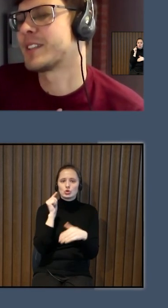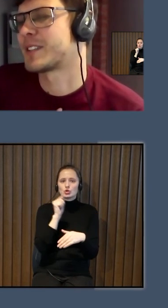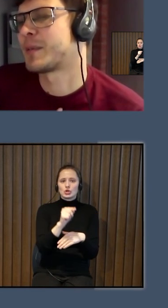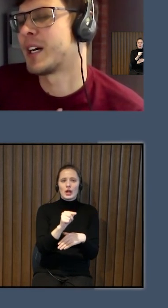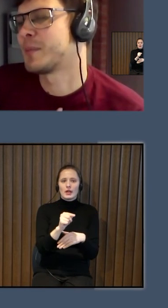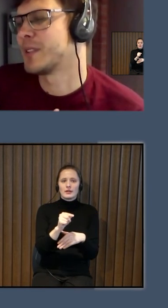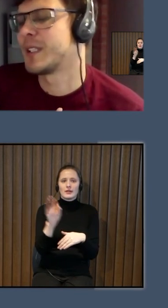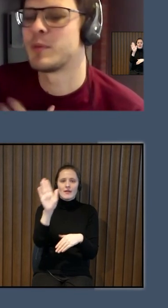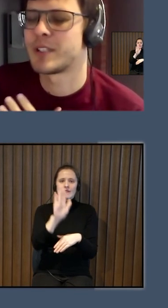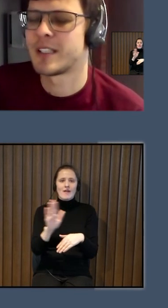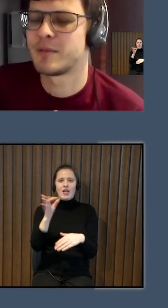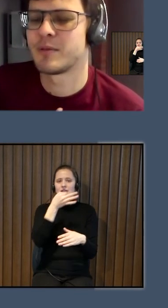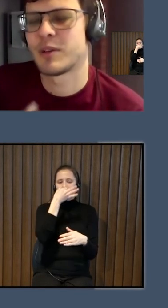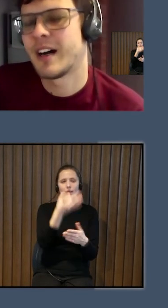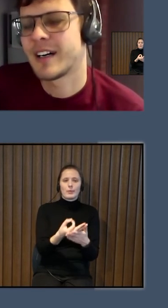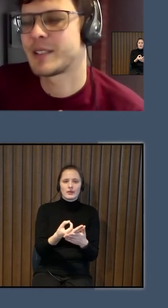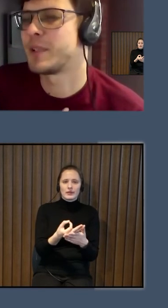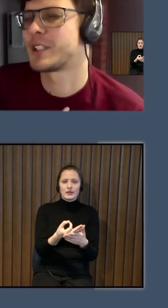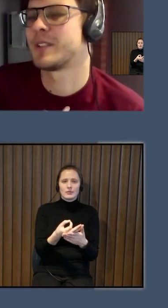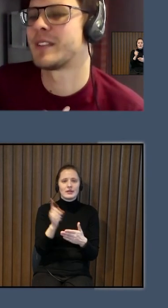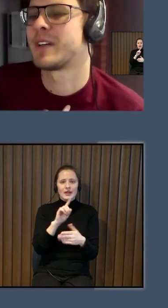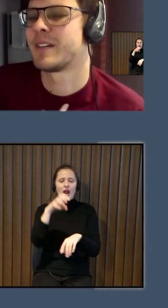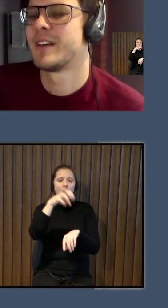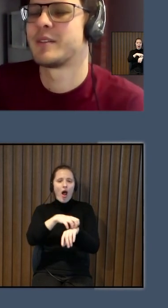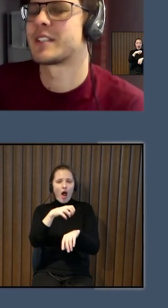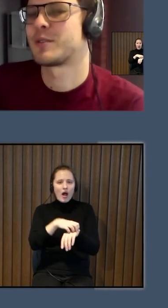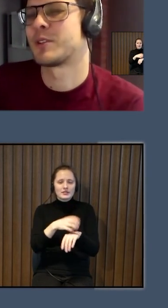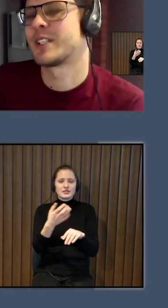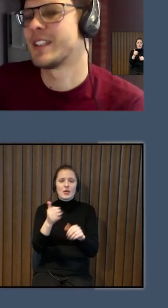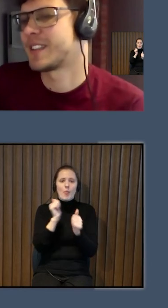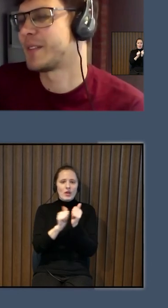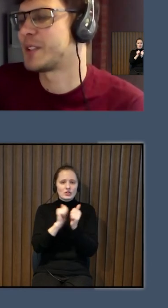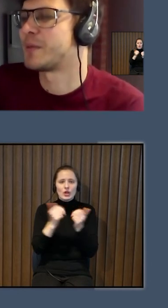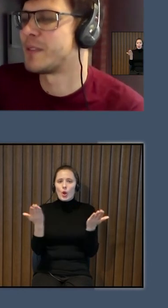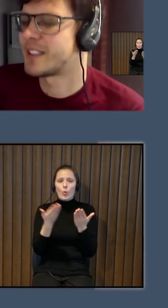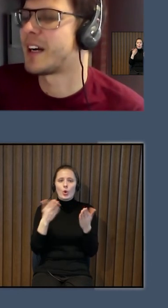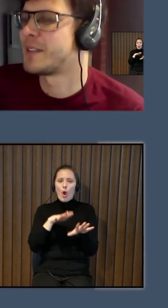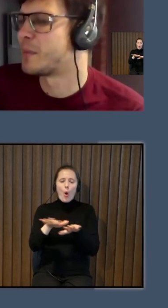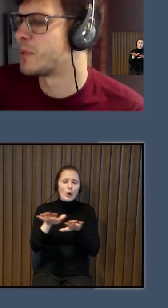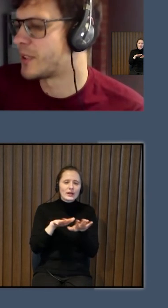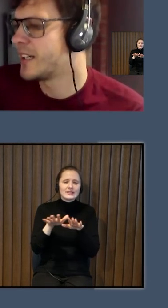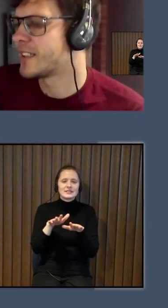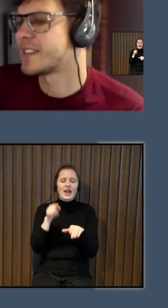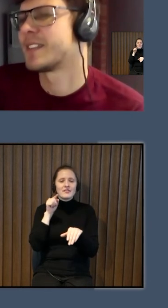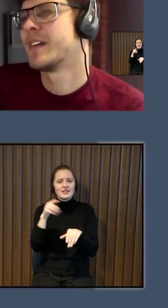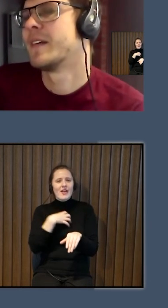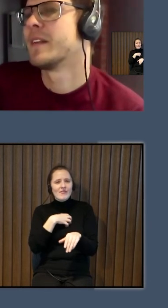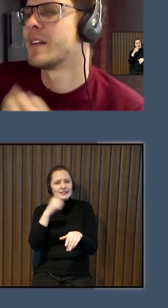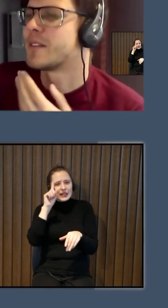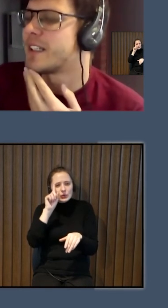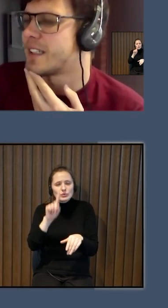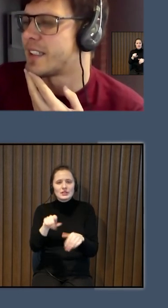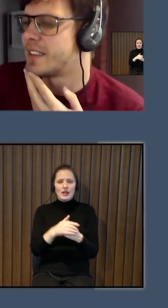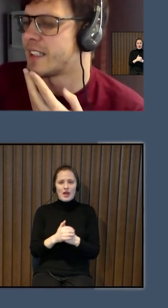arī valsts atbildība, un tie ir, nu, ārsti bieži vien, kas to organizē visu, kā viņiem būtu jāazdien,